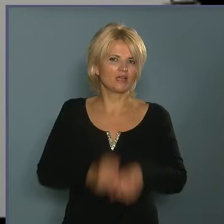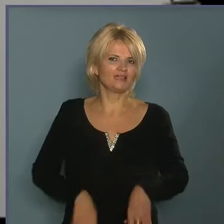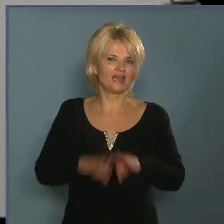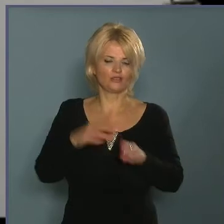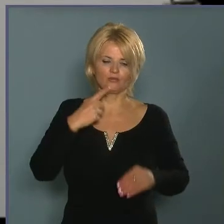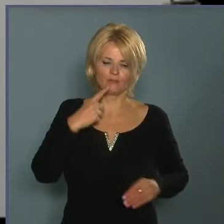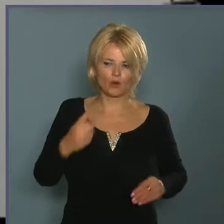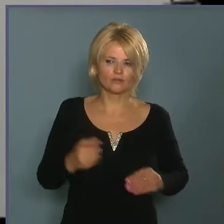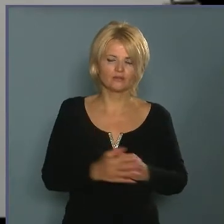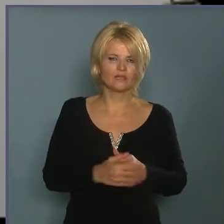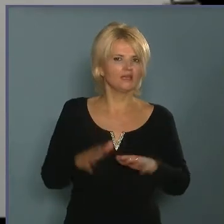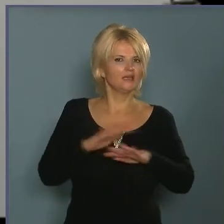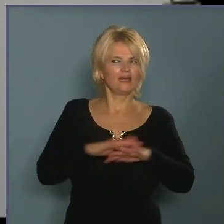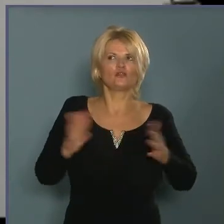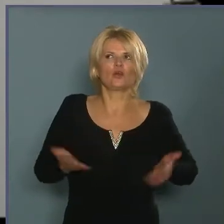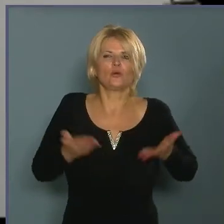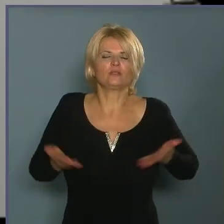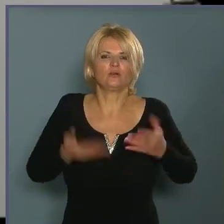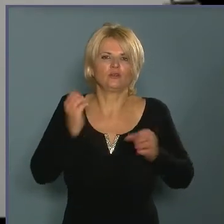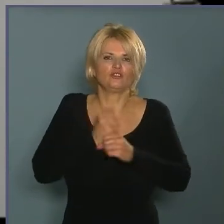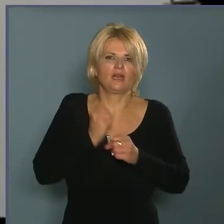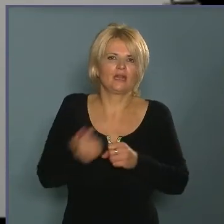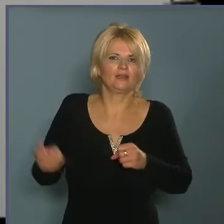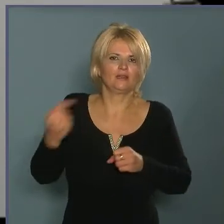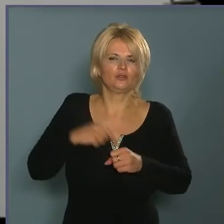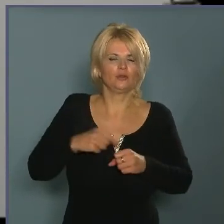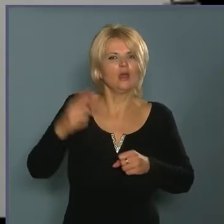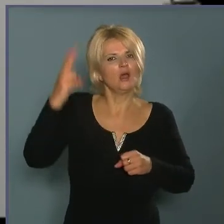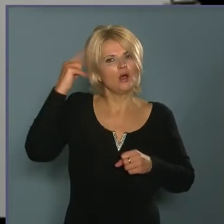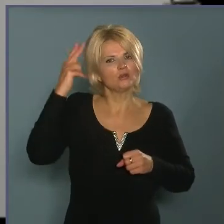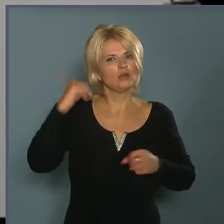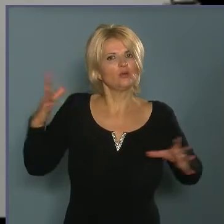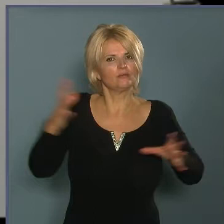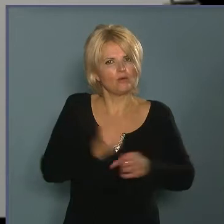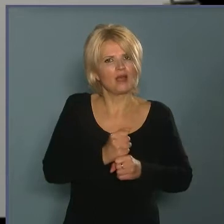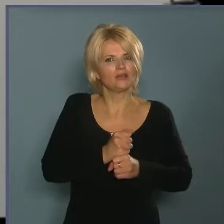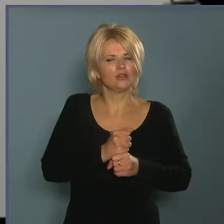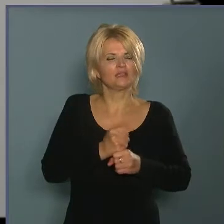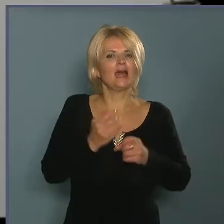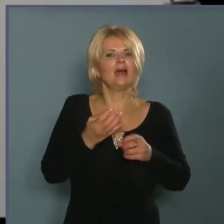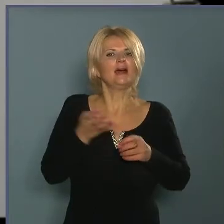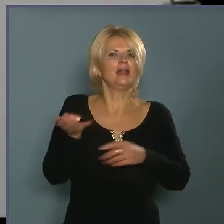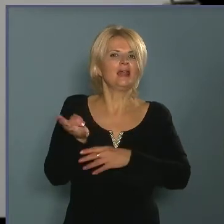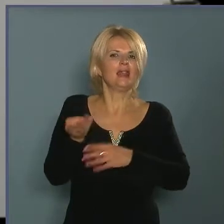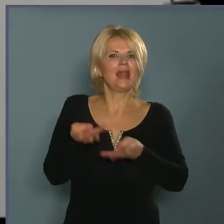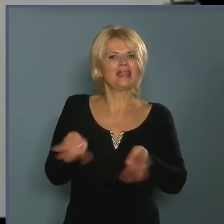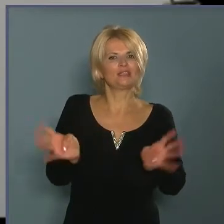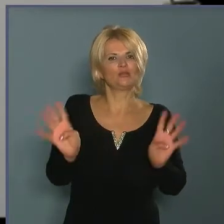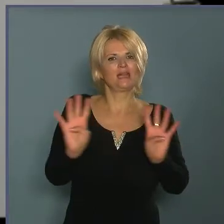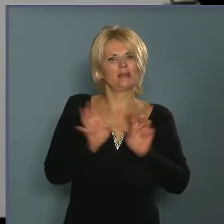elmondták, hogy nemcsak ösztönös cselekedet jön, hanem a tanult fogásokat is, hiszen amit mondtam, hogy legyező irányba szétnyíltak.